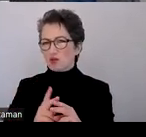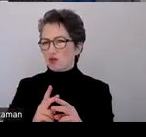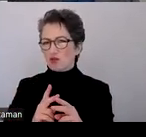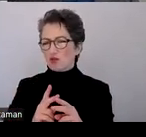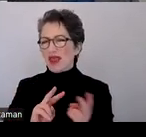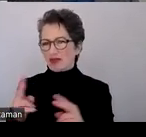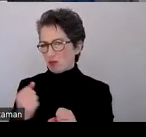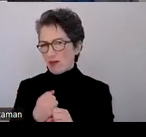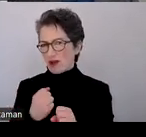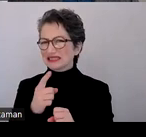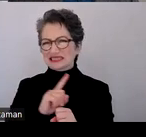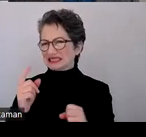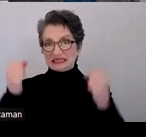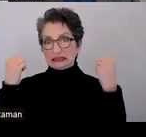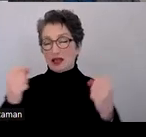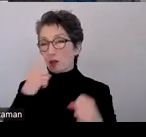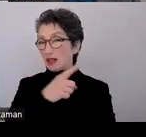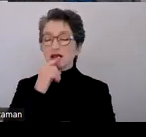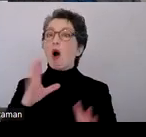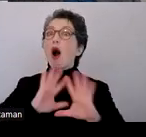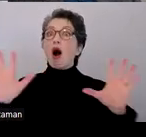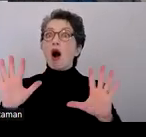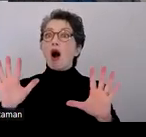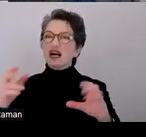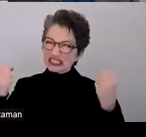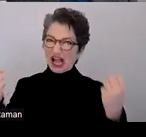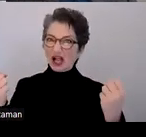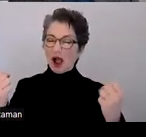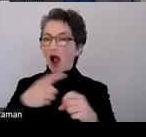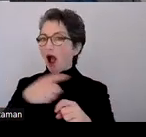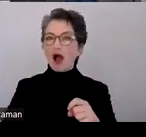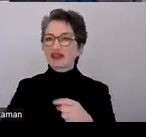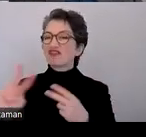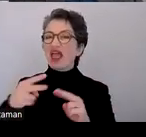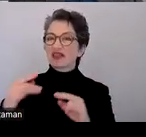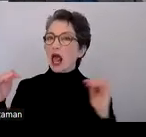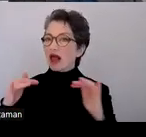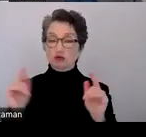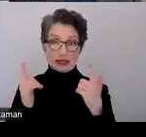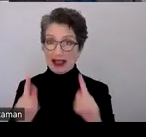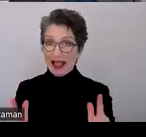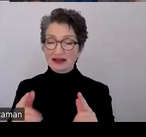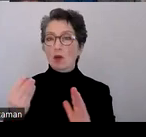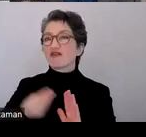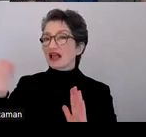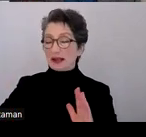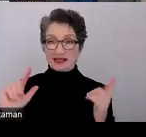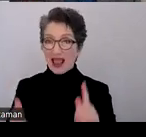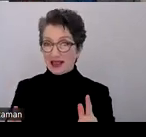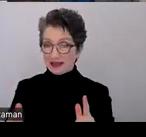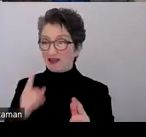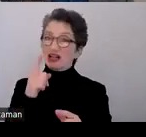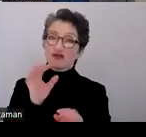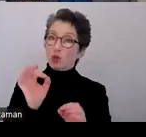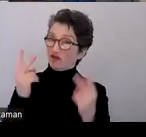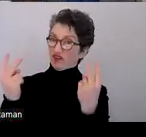sicher. Wenn ihr jetzt einfach sicherstellen wollt, dass niemand da irgendwas verändert und verändert es irgendwie weitergibt. Und wenn das kritisch wäre,